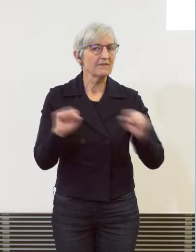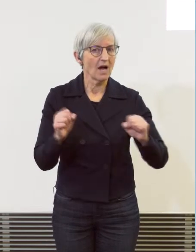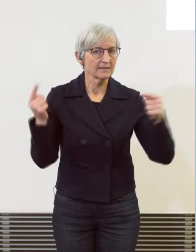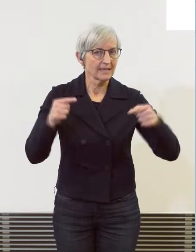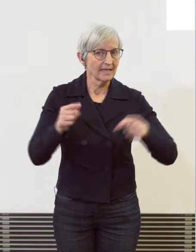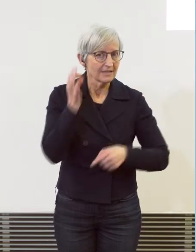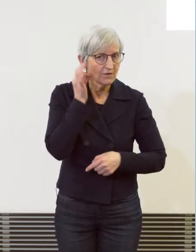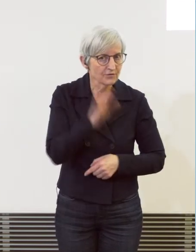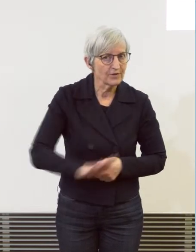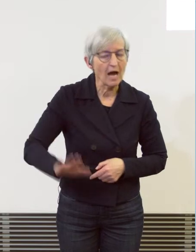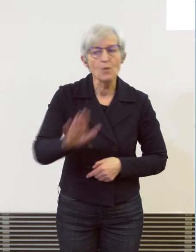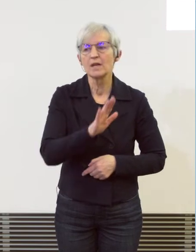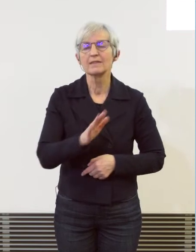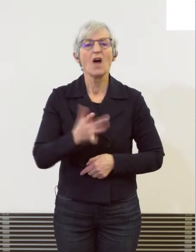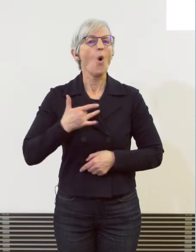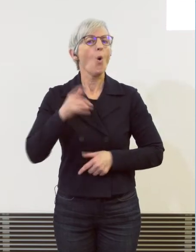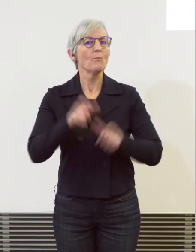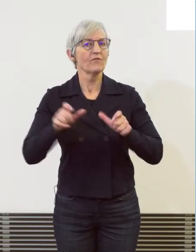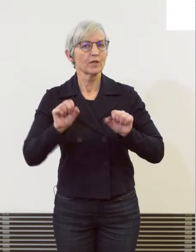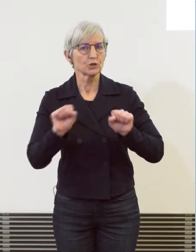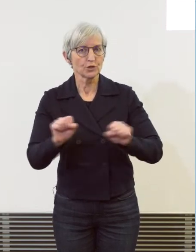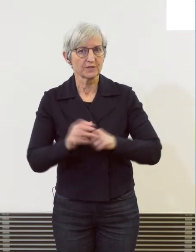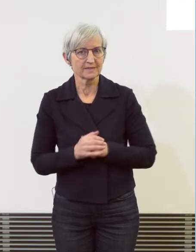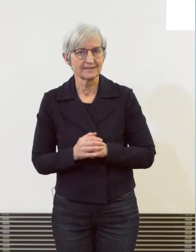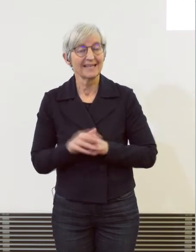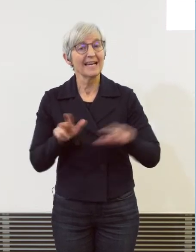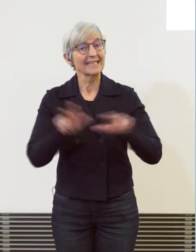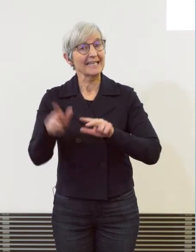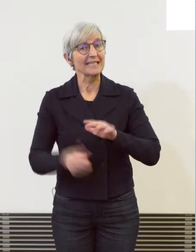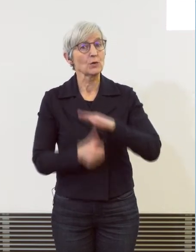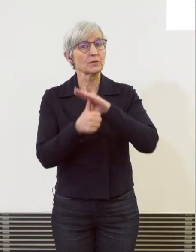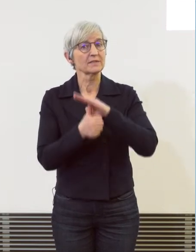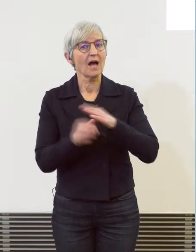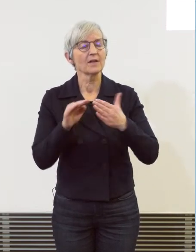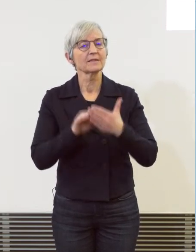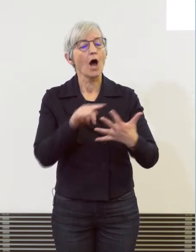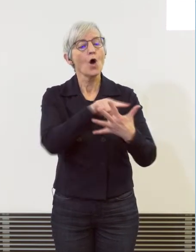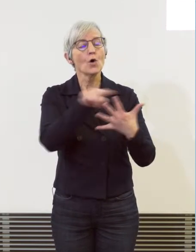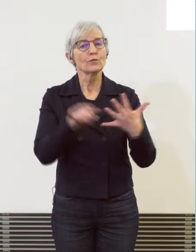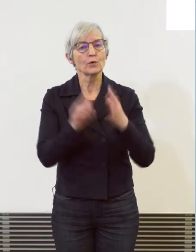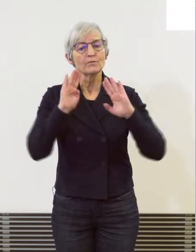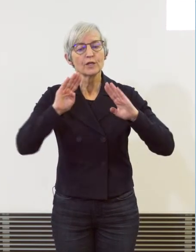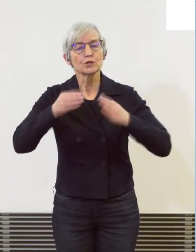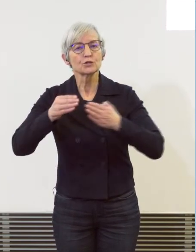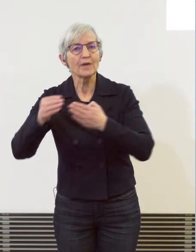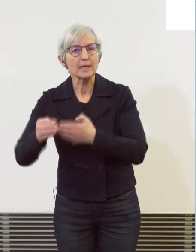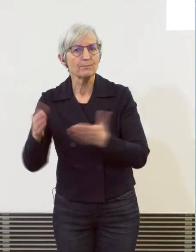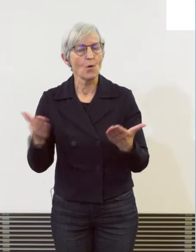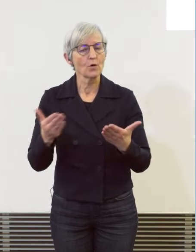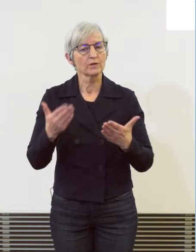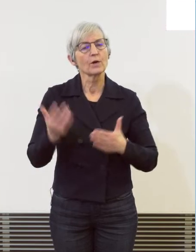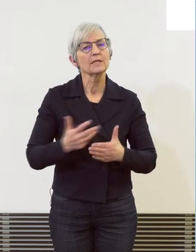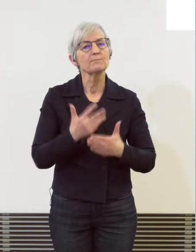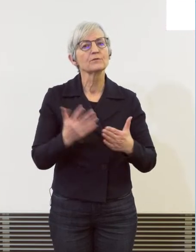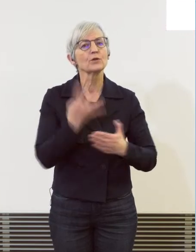Der Regierungsrat hat ja fünf Schwerpunkte, die er jeweils für drei Jahre festlegt, Justiz und Polizei